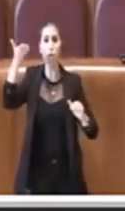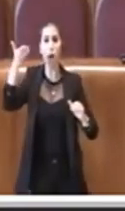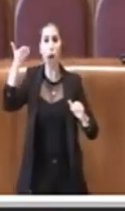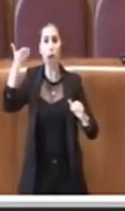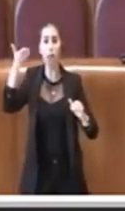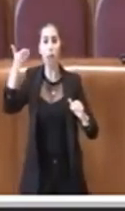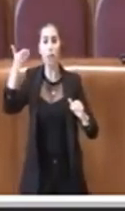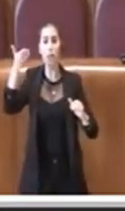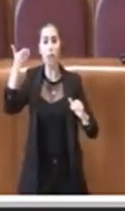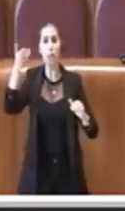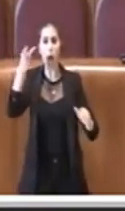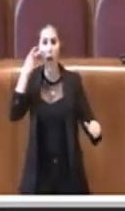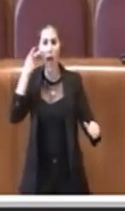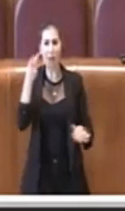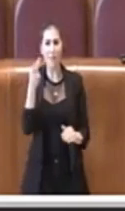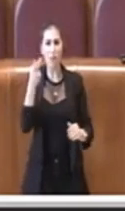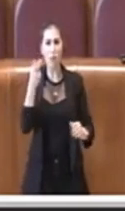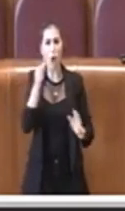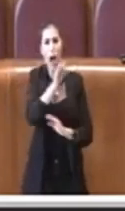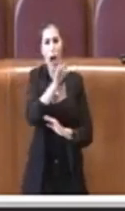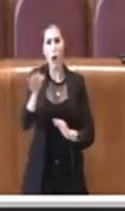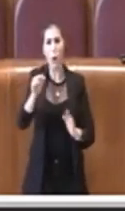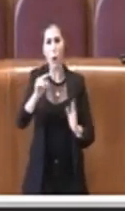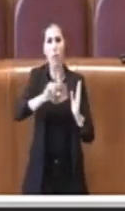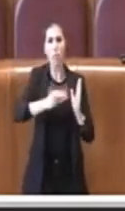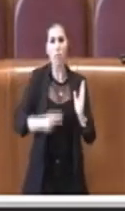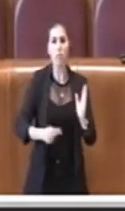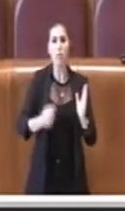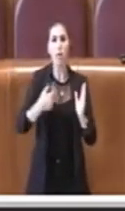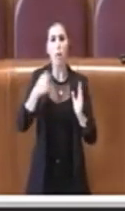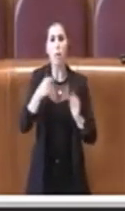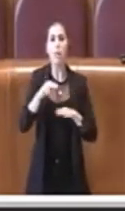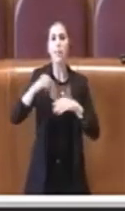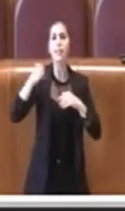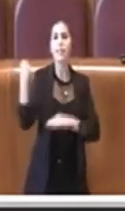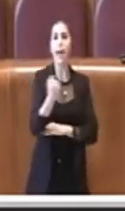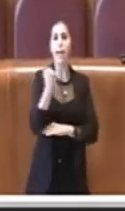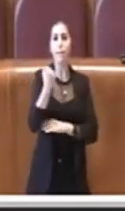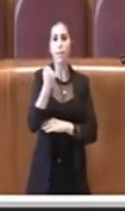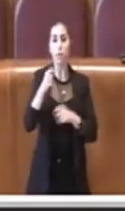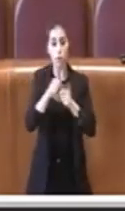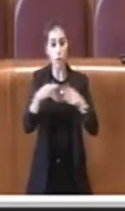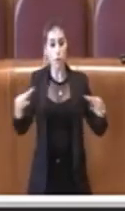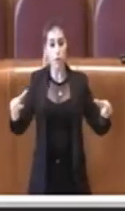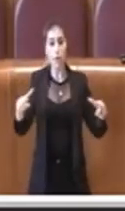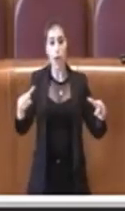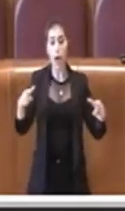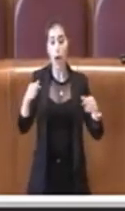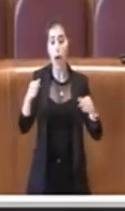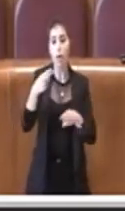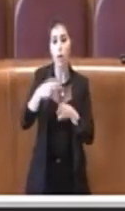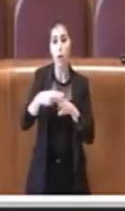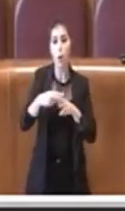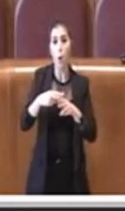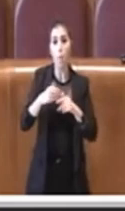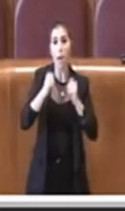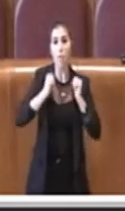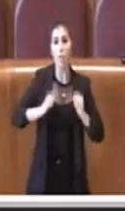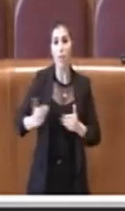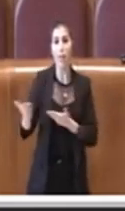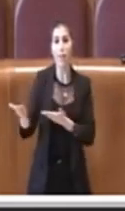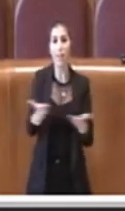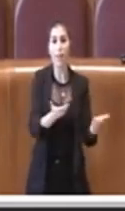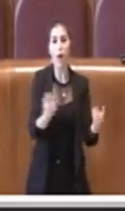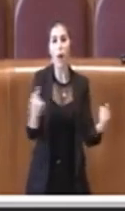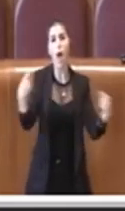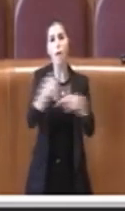incontro alcuni emendamenti proprio per dare un servizio importante alla cittadinanza e invece qui ovviamente si fa sempre un